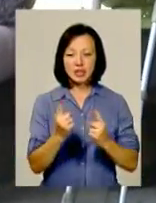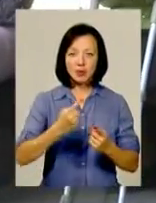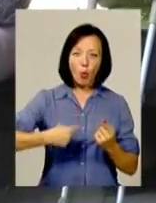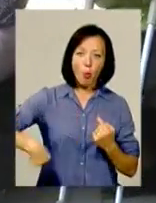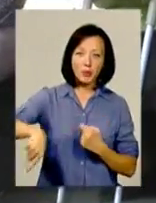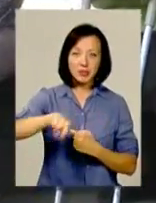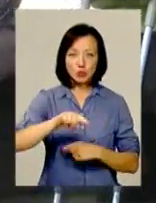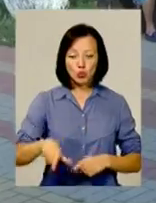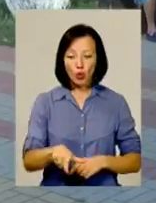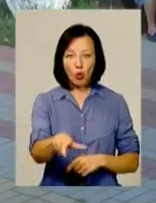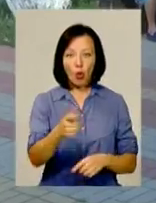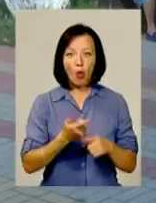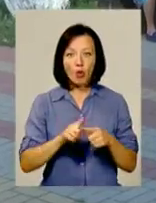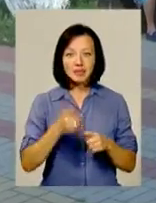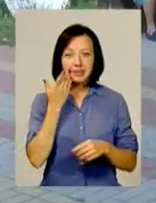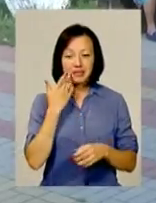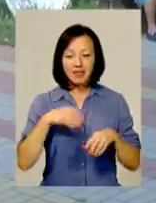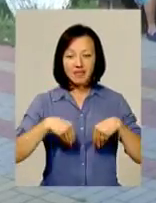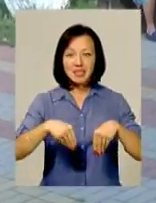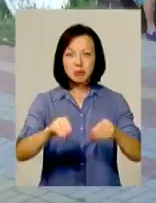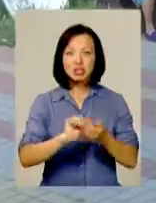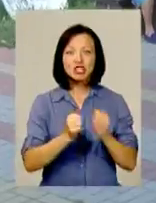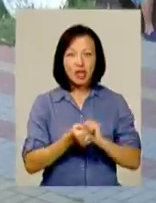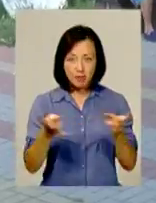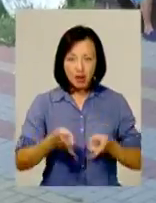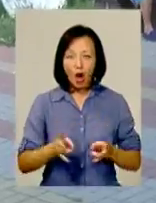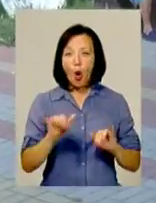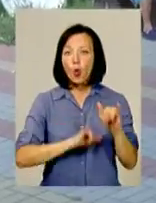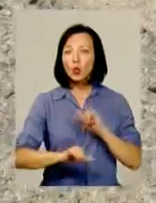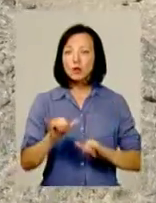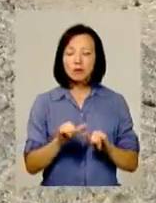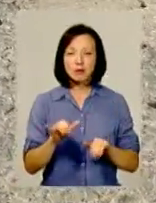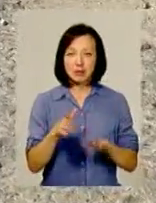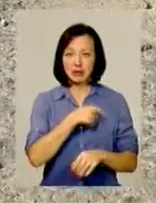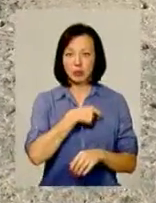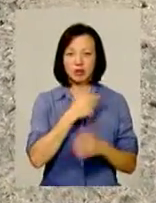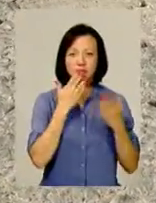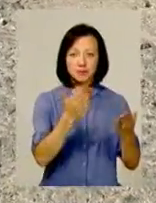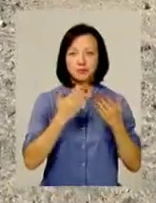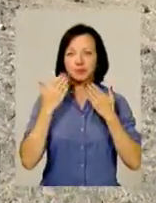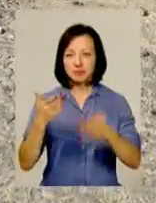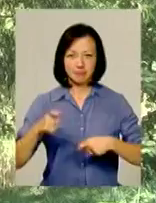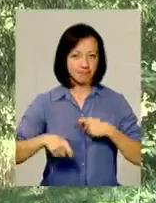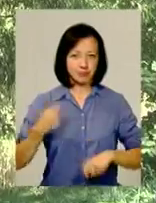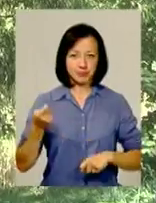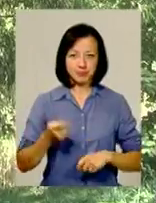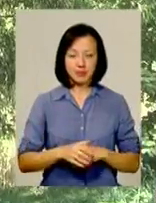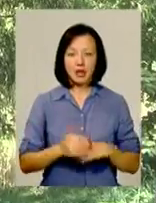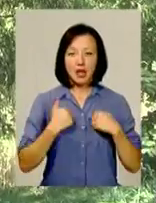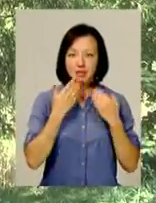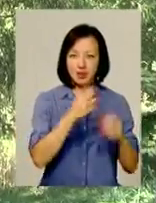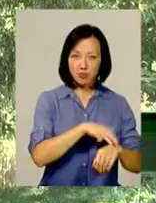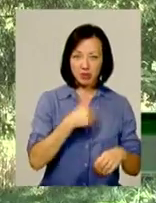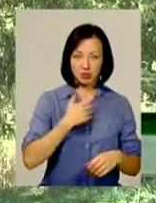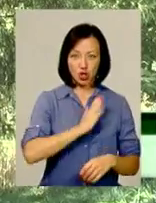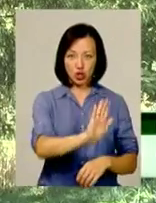'їзною дорогою, коли б цей ґрунтовий шлях висипали, бодай, щебенем. Але куди тільки народний обранець уже не звертався, все марно. Звертаюся в міліцію, вони